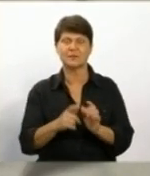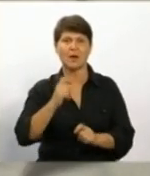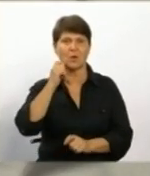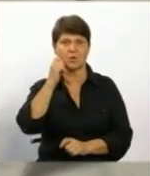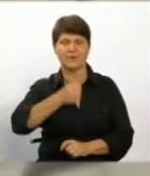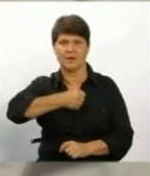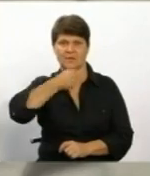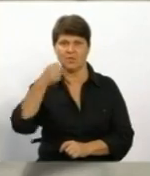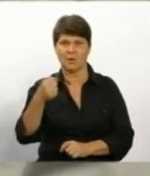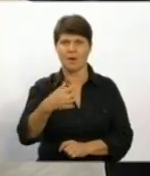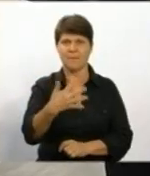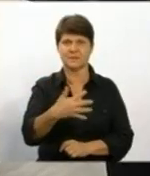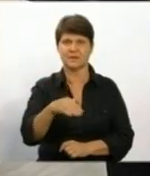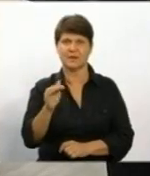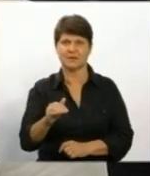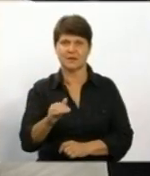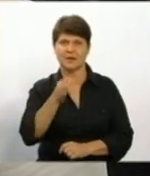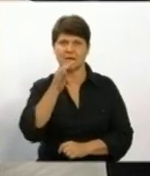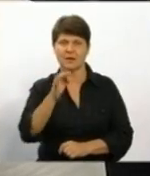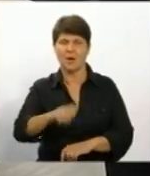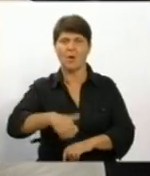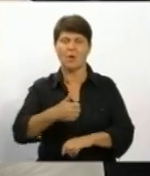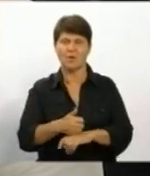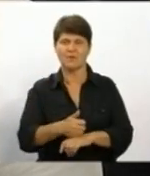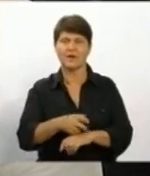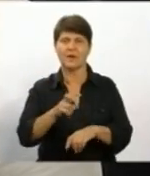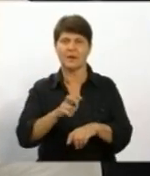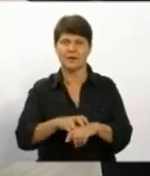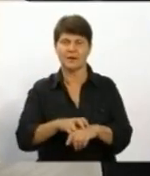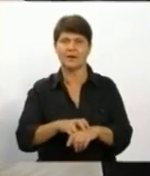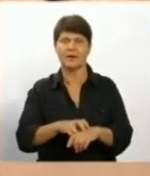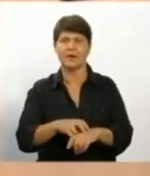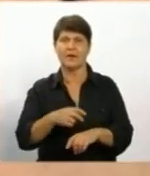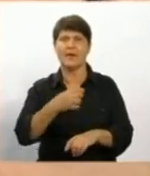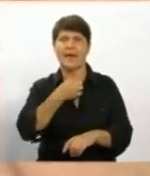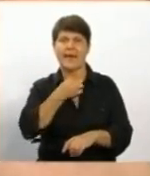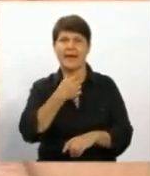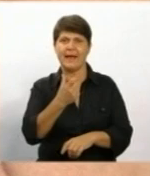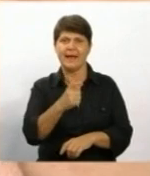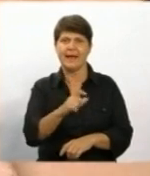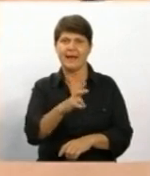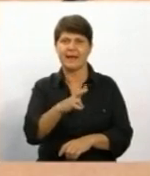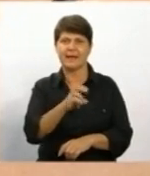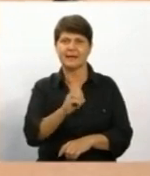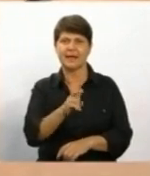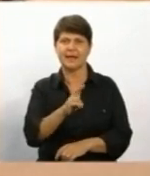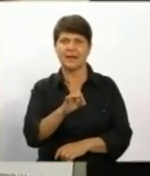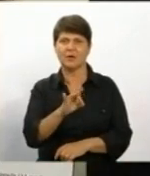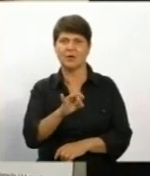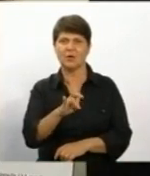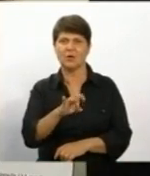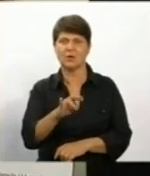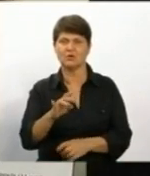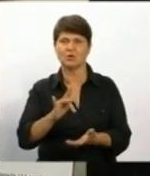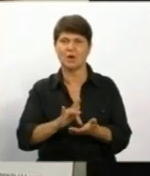понад 50 тисяч, каже головний лікар Вінницького обласного клінічно-ендокринологічного центру Пилип Продиус. Всі хворі забезпечені